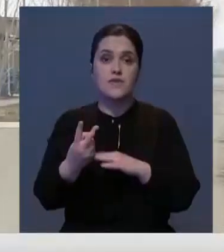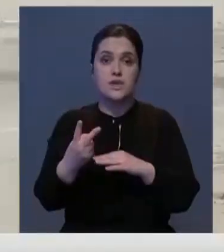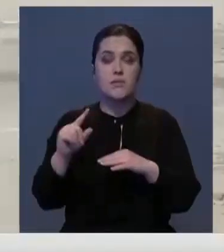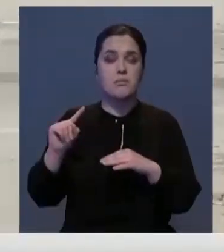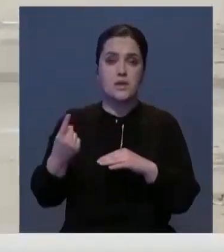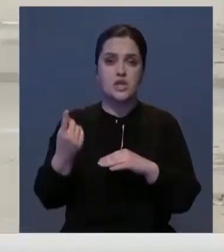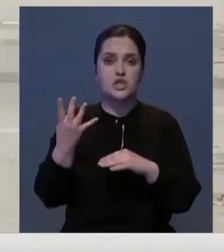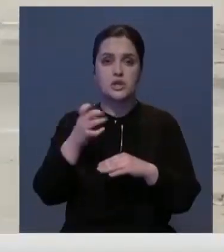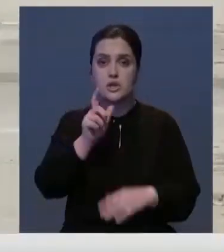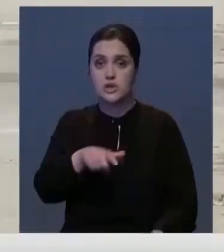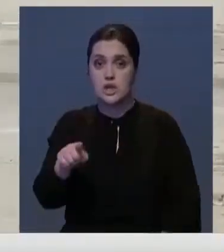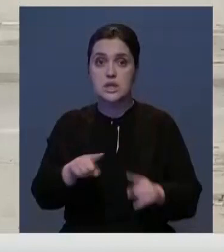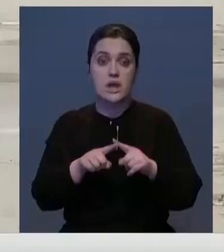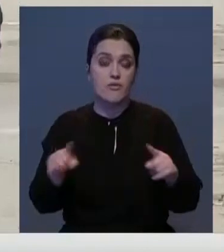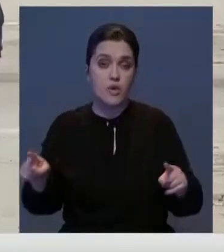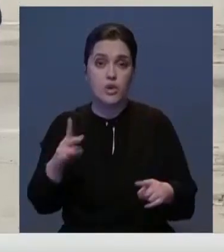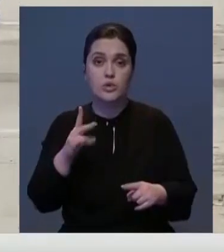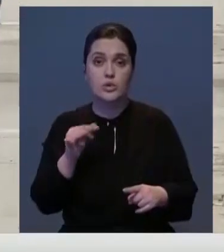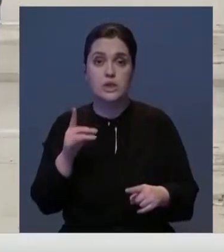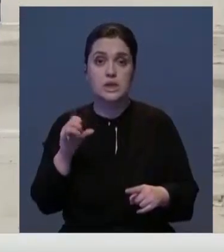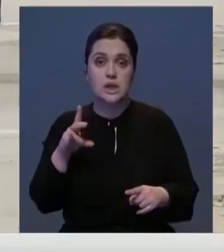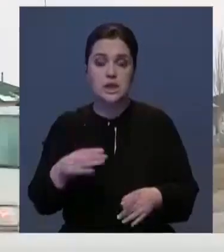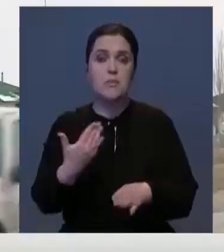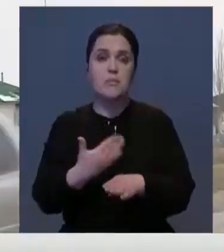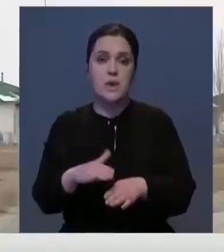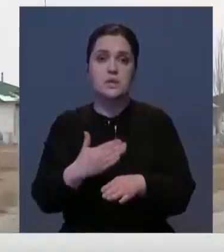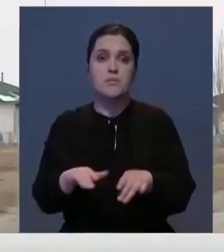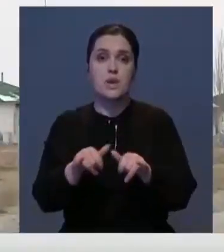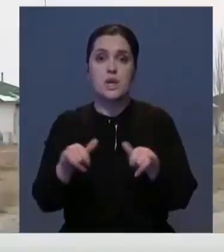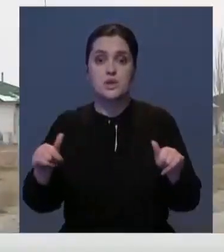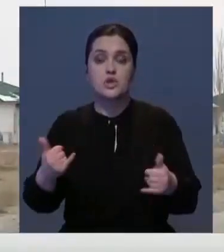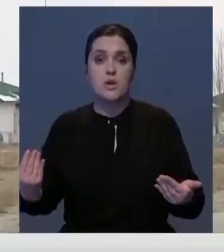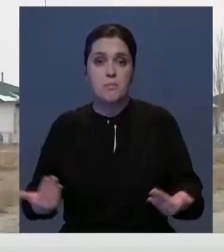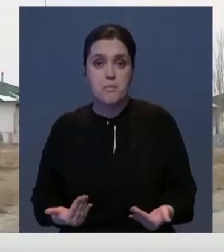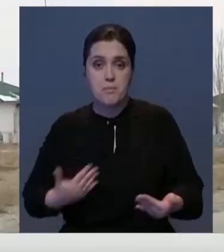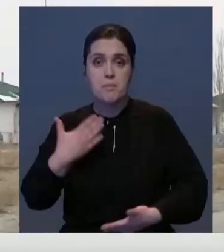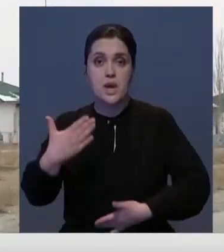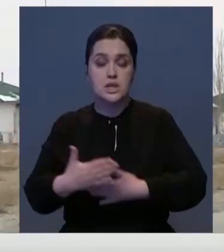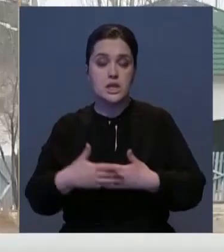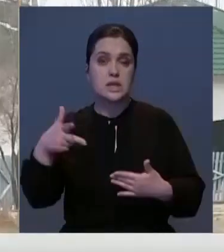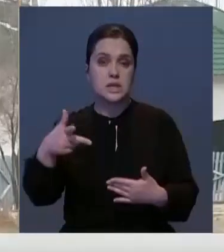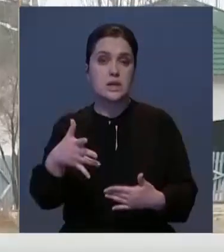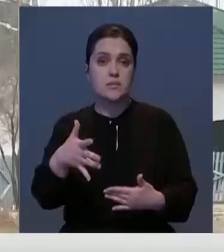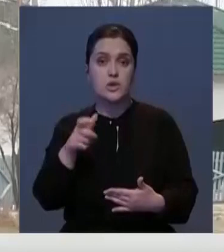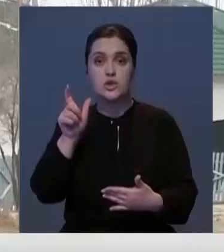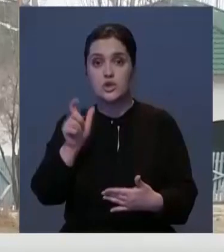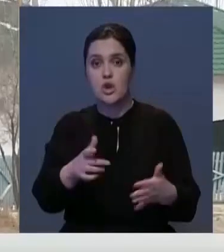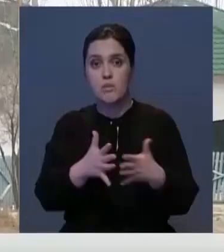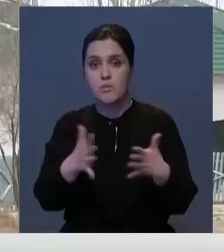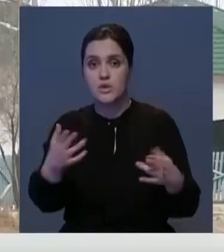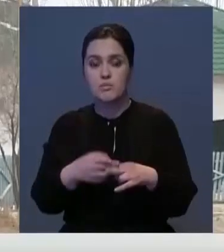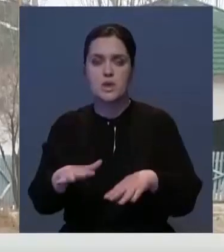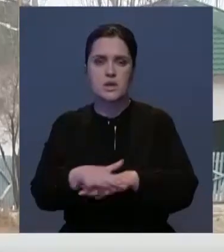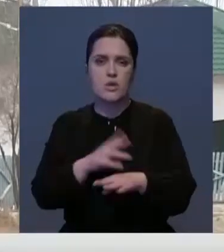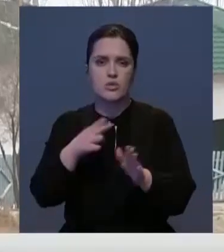400 жителей. С того периода Нуркент постепенно разрастается. Сейчас проживают почти 3,5 тысячи человек. Большая часть населения